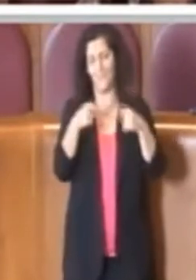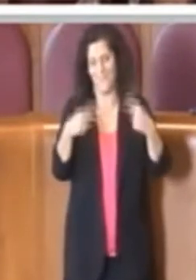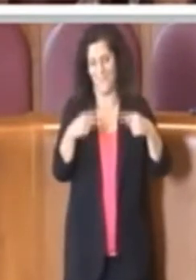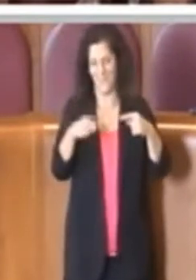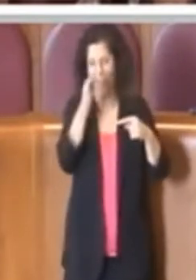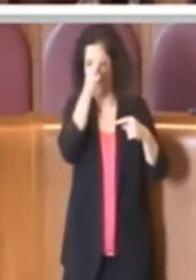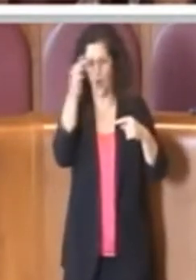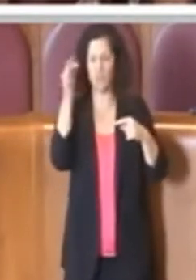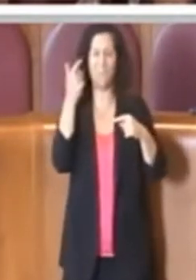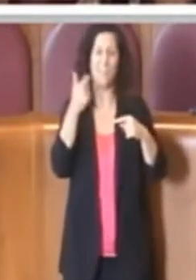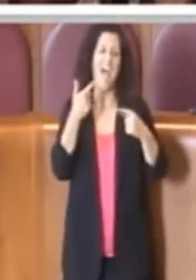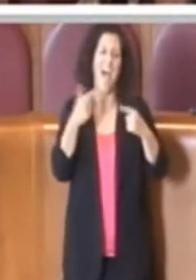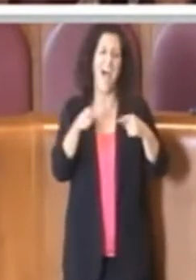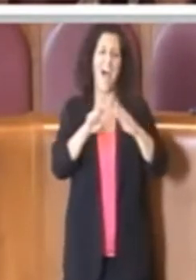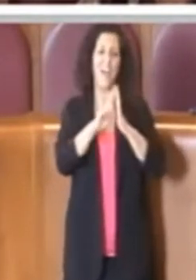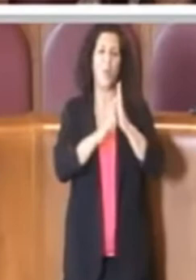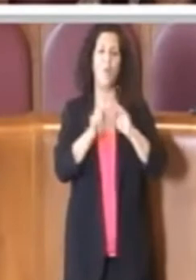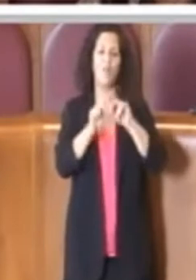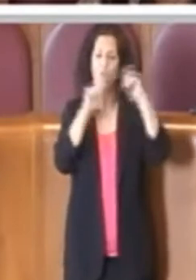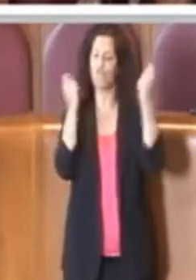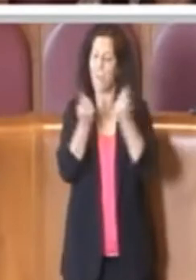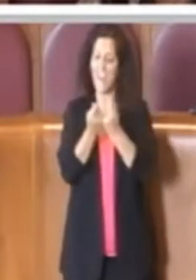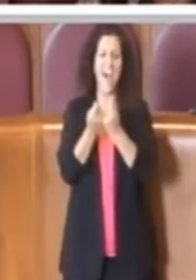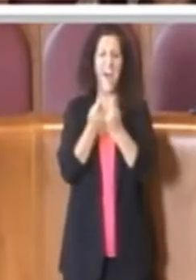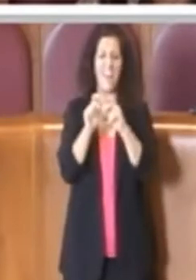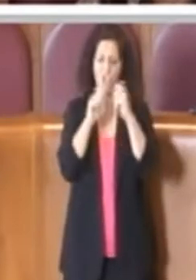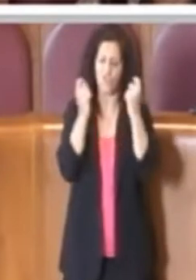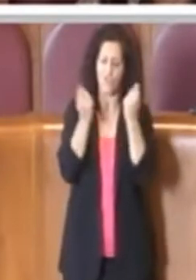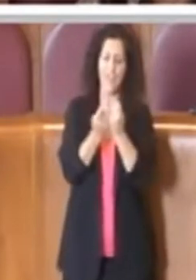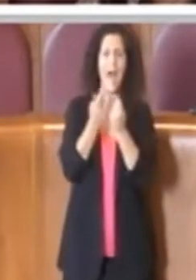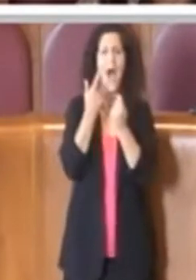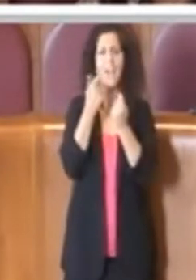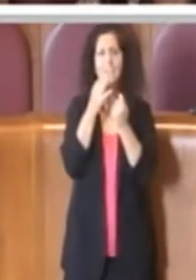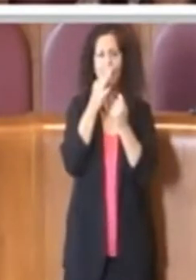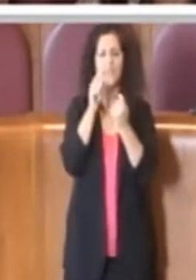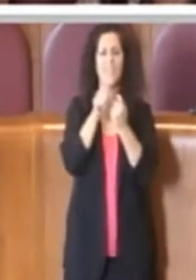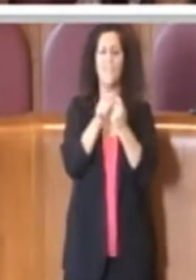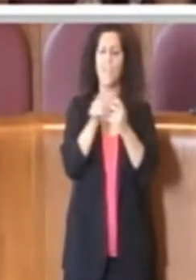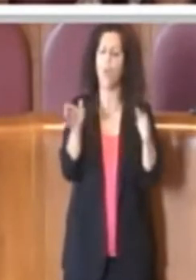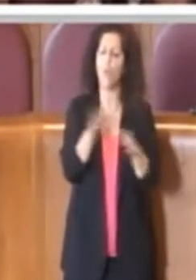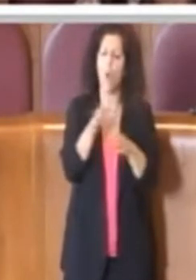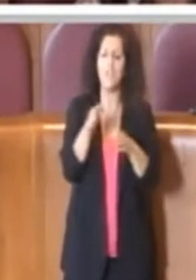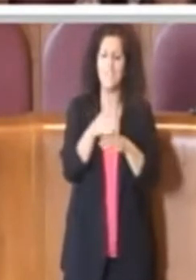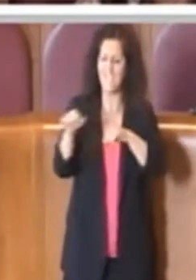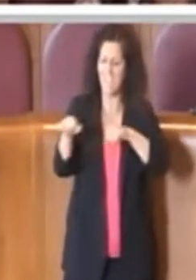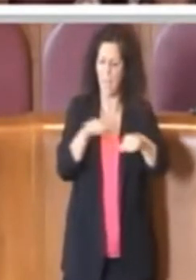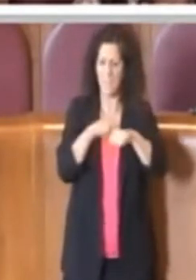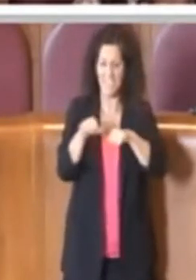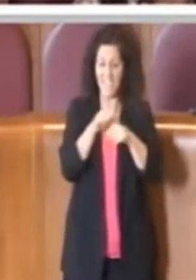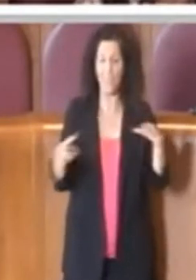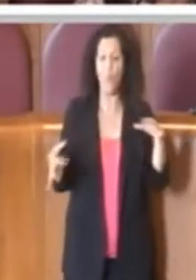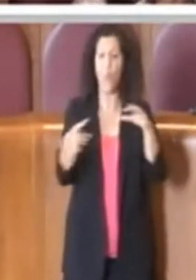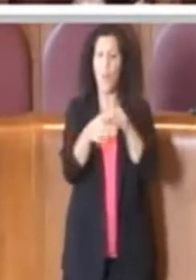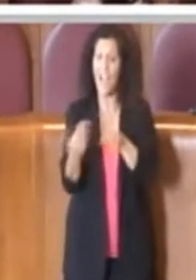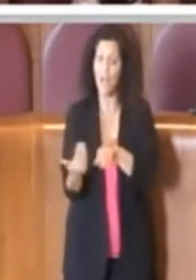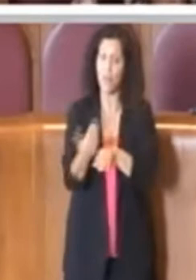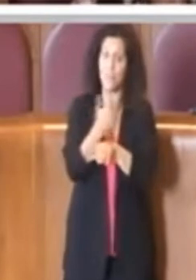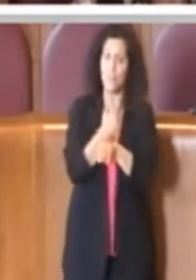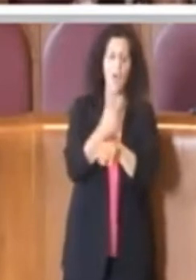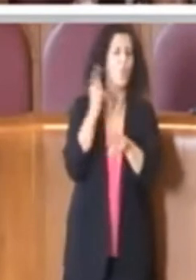sullo stesso piano tutti quegli aspetti amministrativi che riguardano tutte le entrate e quindi